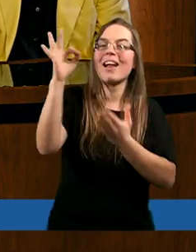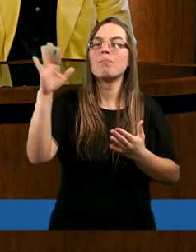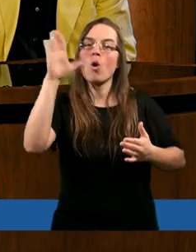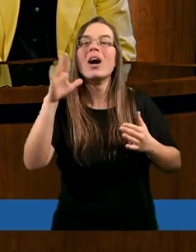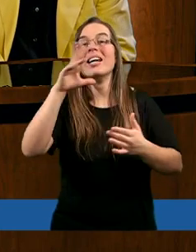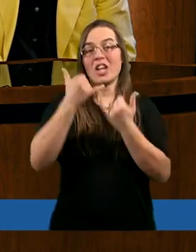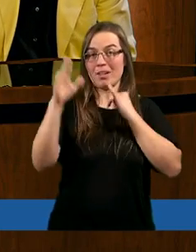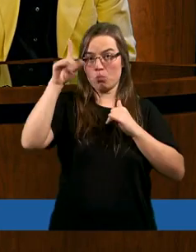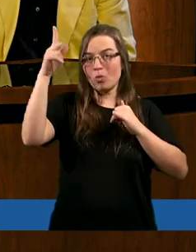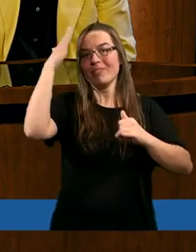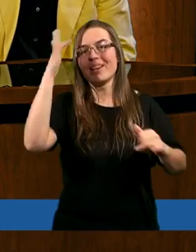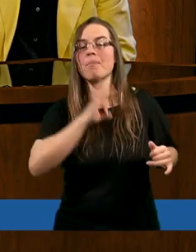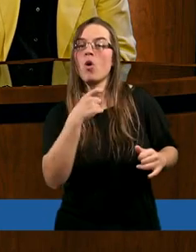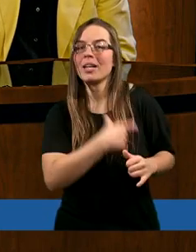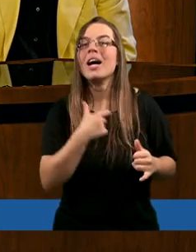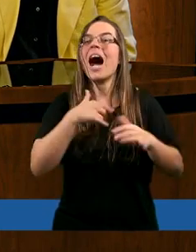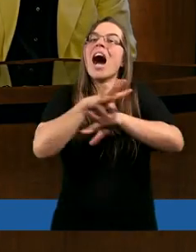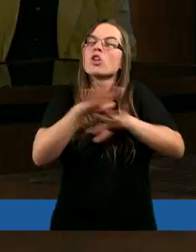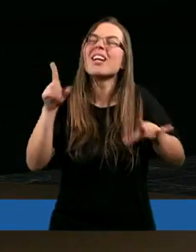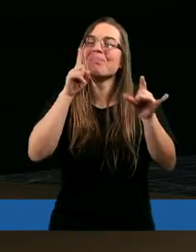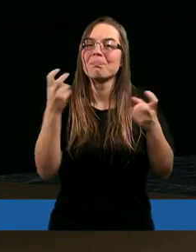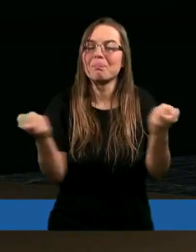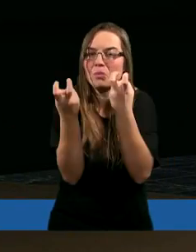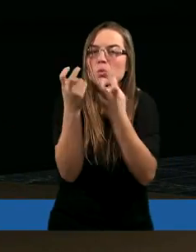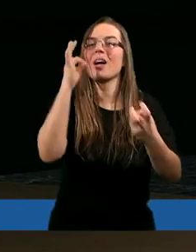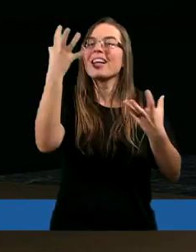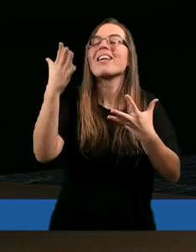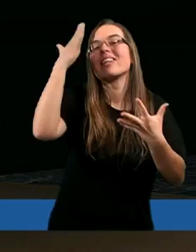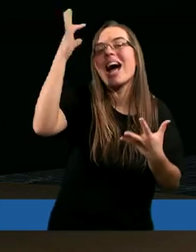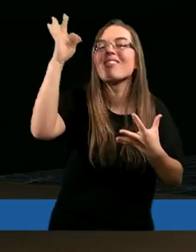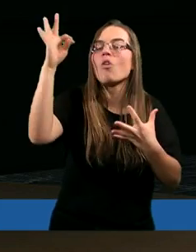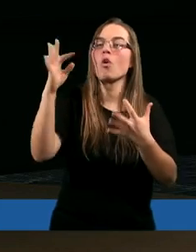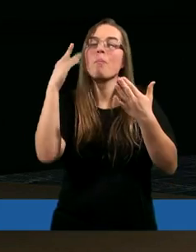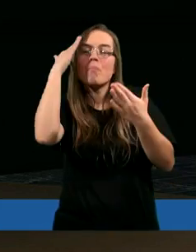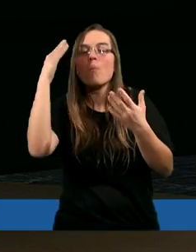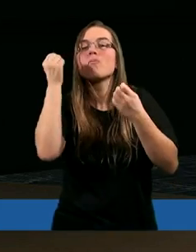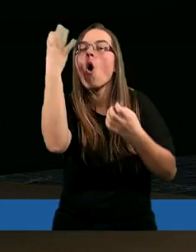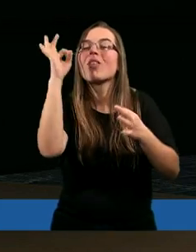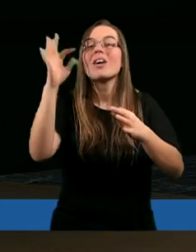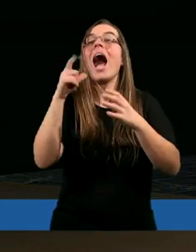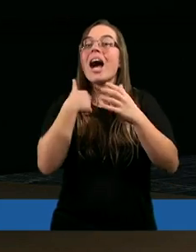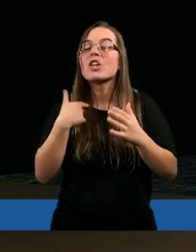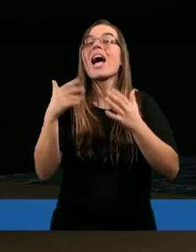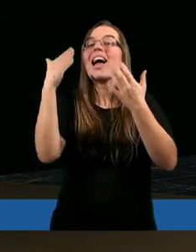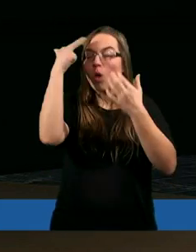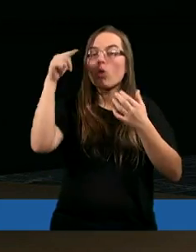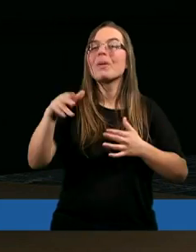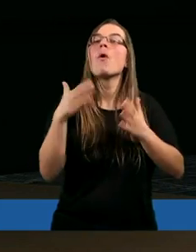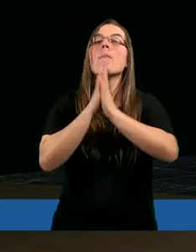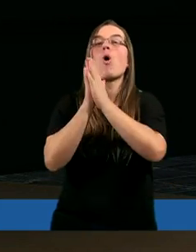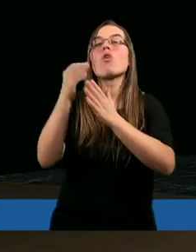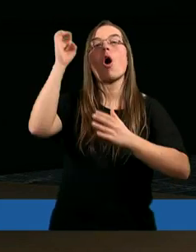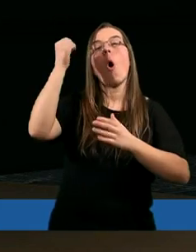Pan zna moje serce i wie, że ja go szczerze szukam, a obiecał, że jeżeli będę prosić o mądrość, to ja to zrozumiem. Nie